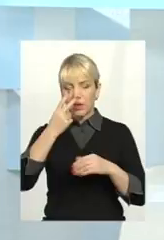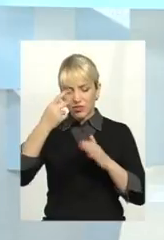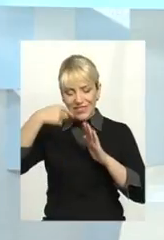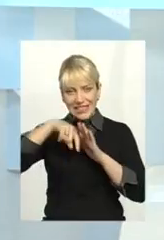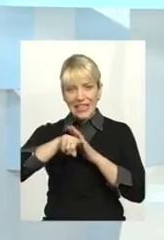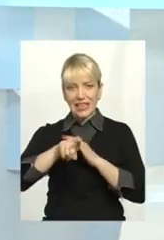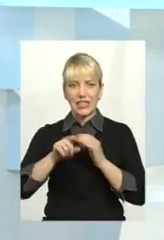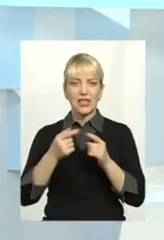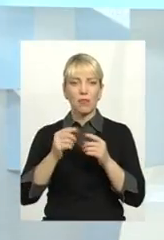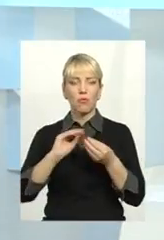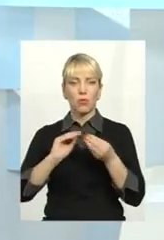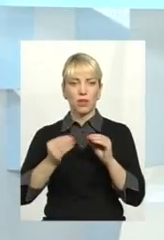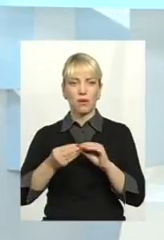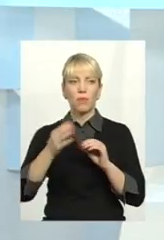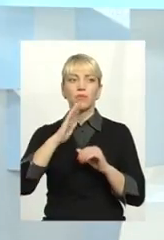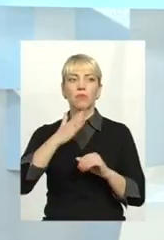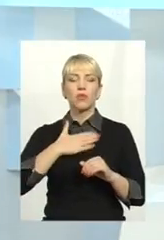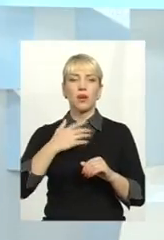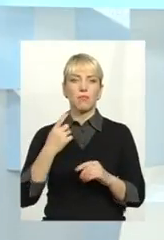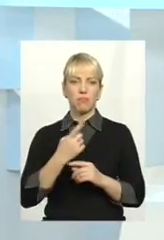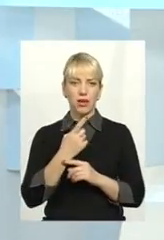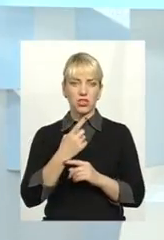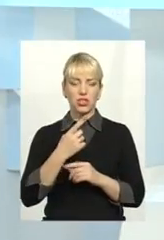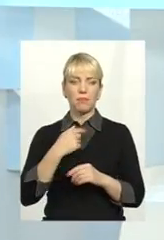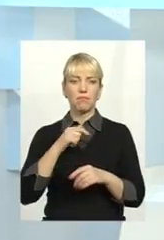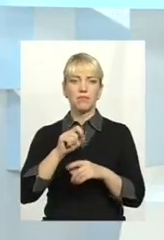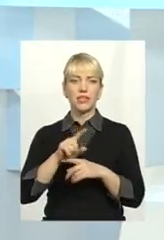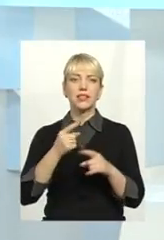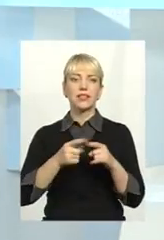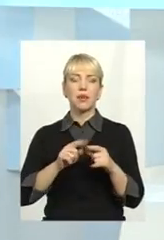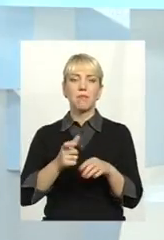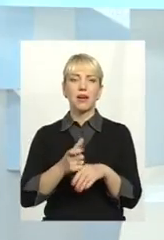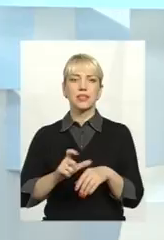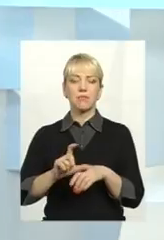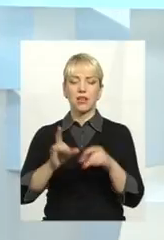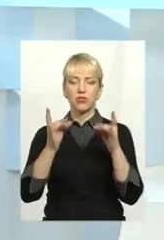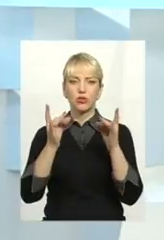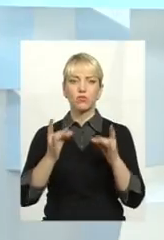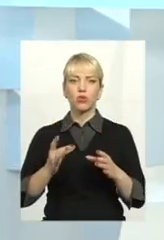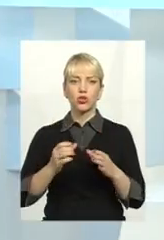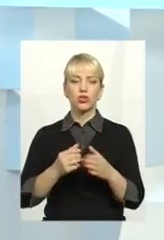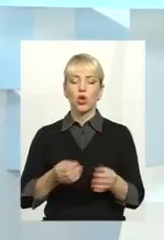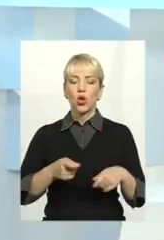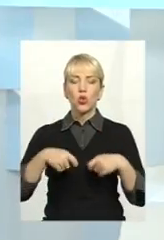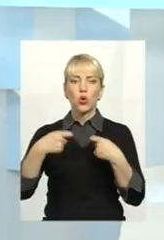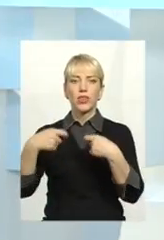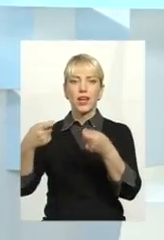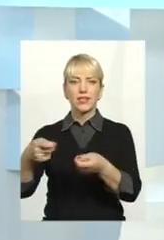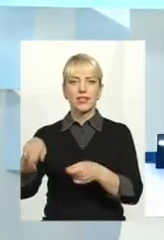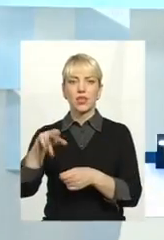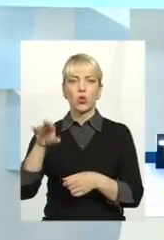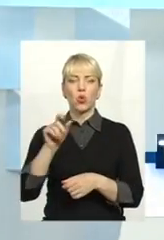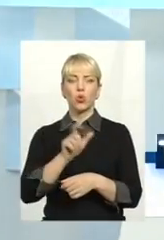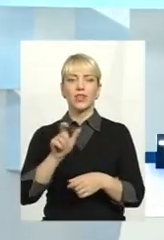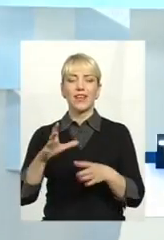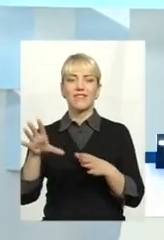Безумовно, але моя сьогодні перша місія, я про це кажу, це максимально спрощена донести до людей все